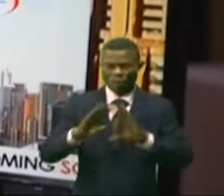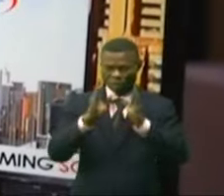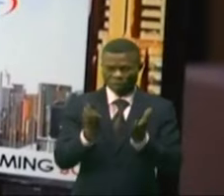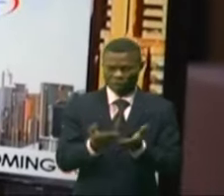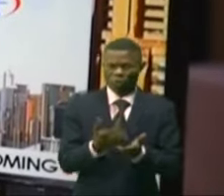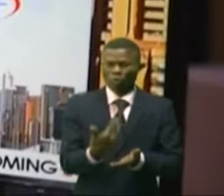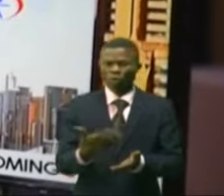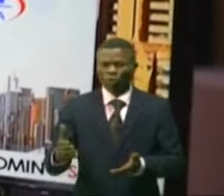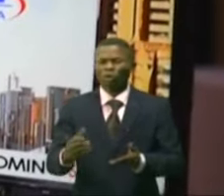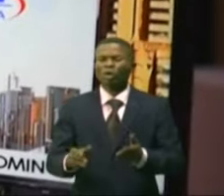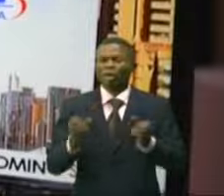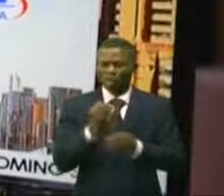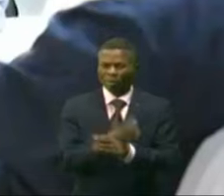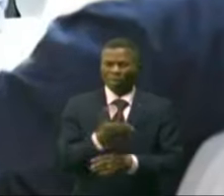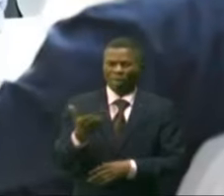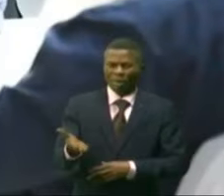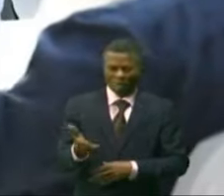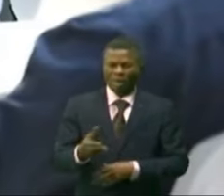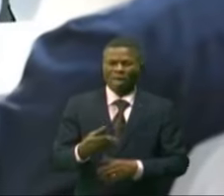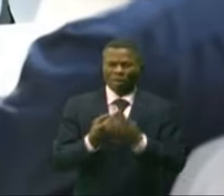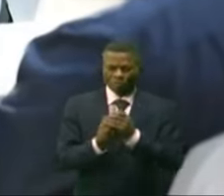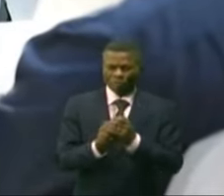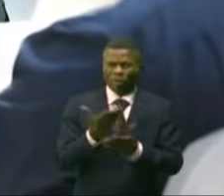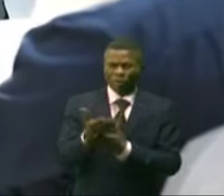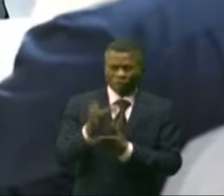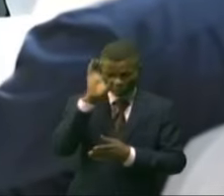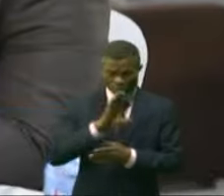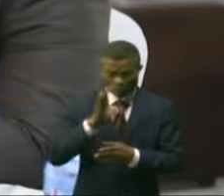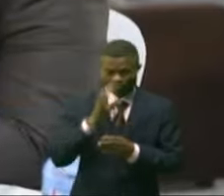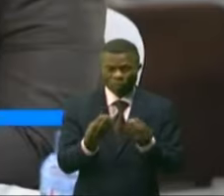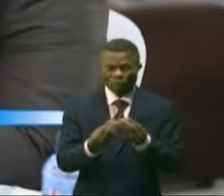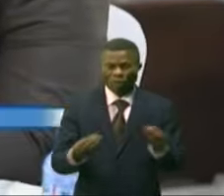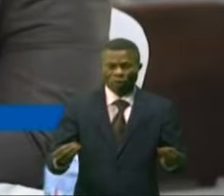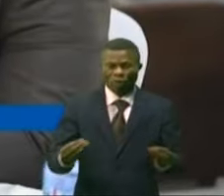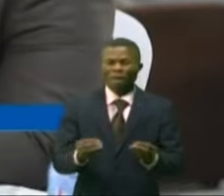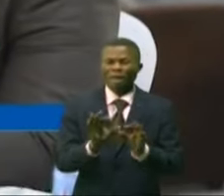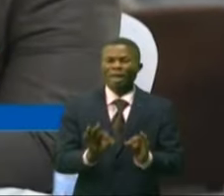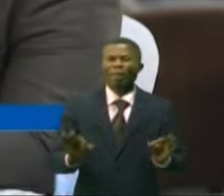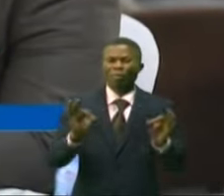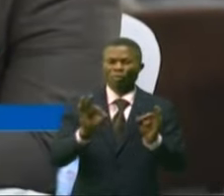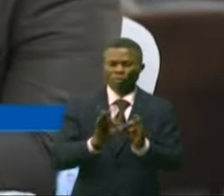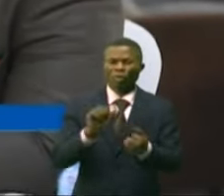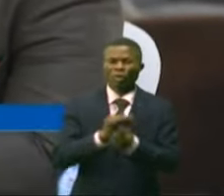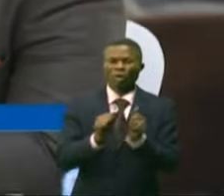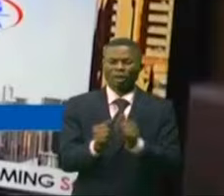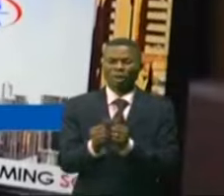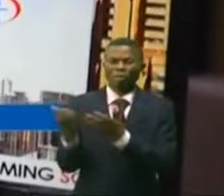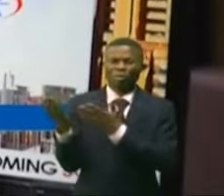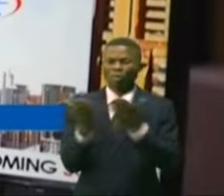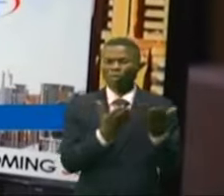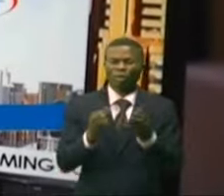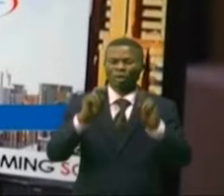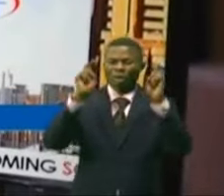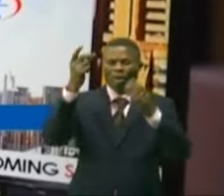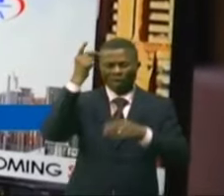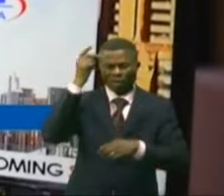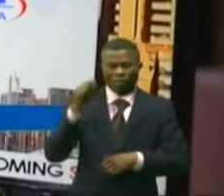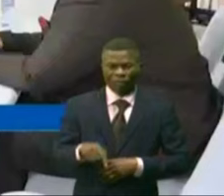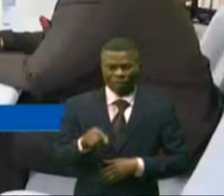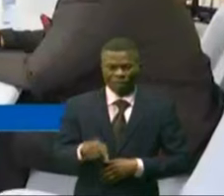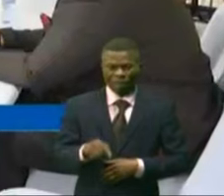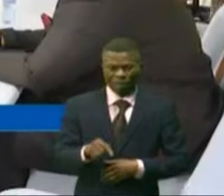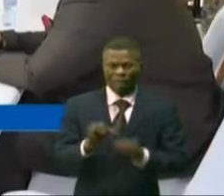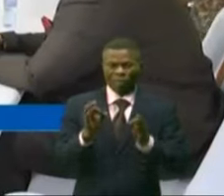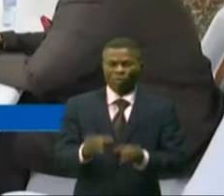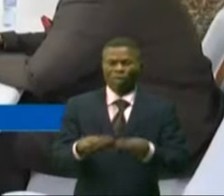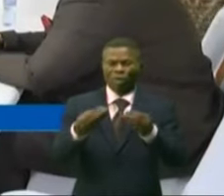aspects techniques sont résolus. Question de chercher une solution adéquate au problème des transports dans la ville-province Kinshasa, en